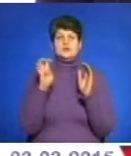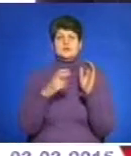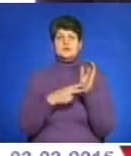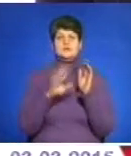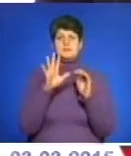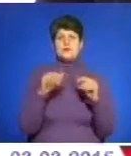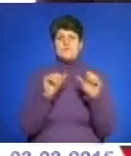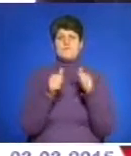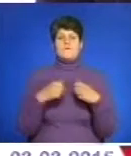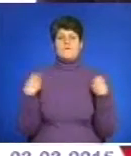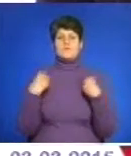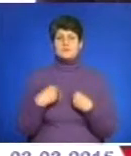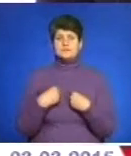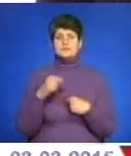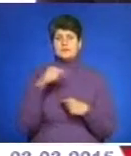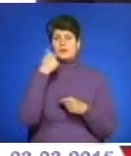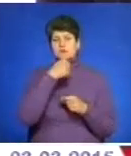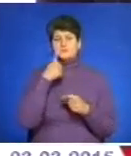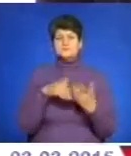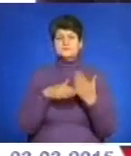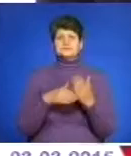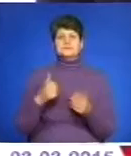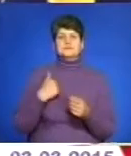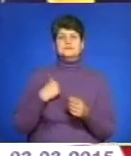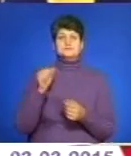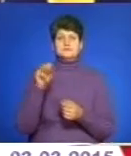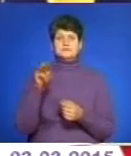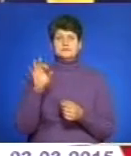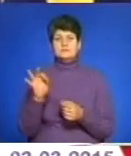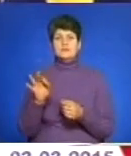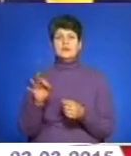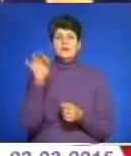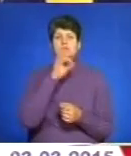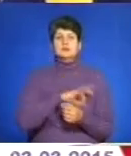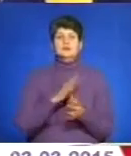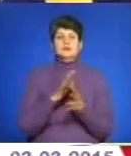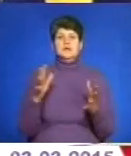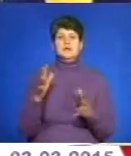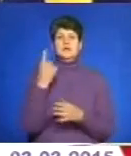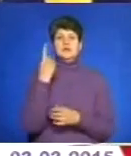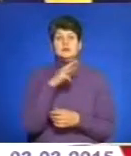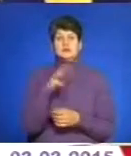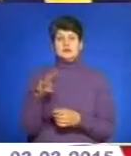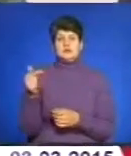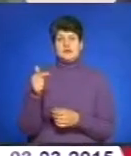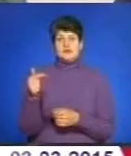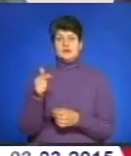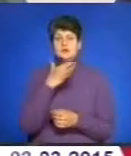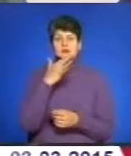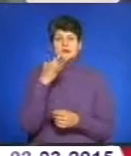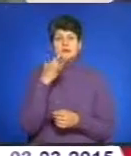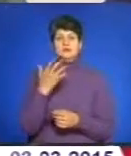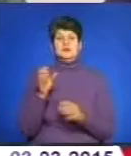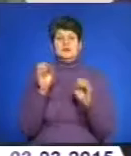Цього року Логістичний центр допомоги бійцям антитерористичної операції використав більше мільйона гривень. Багато пожертвували